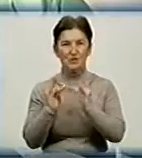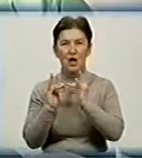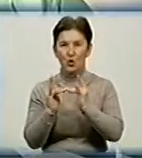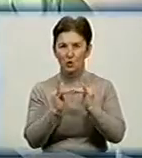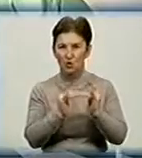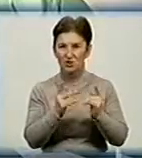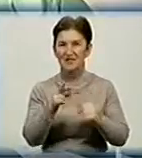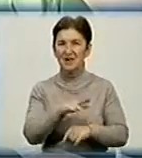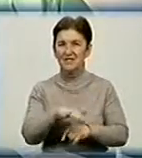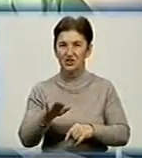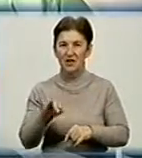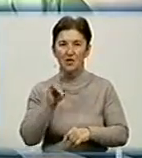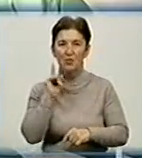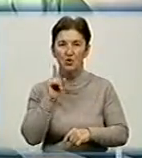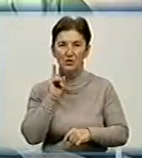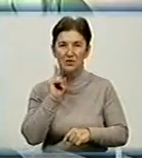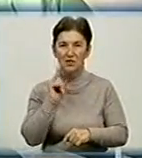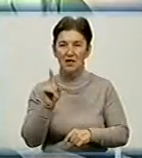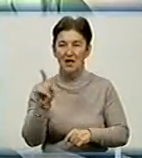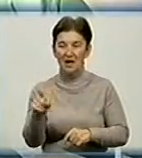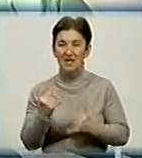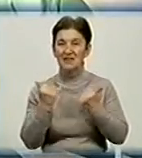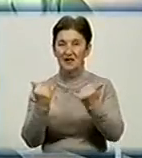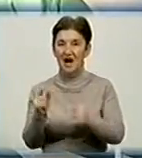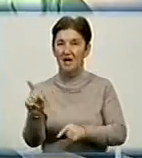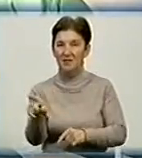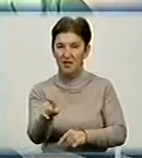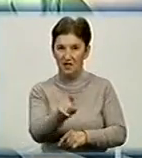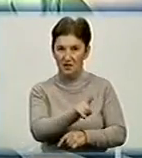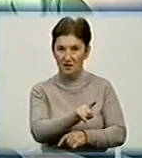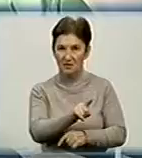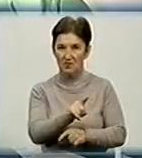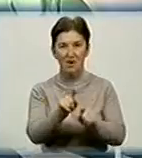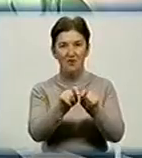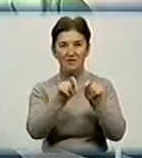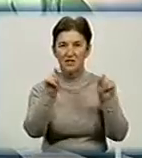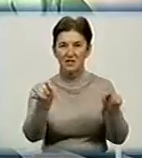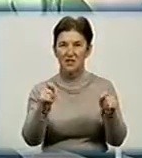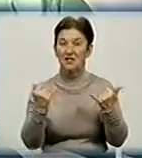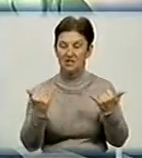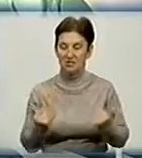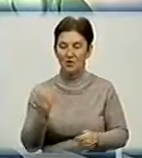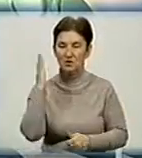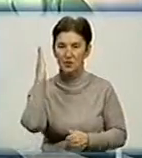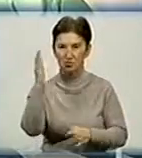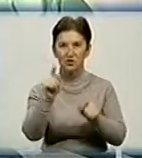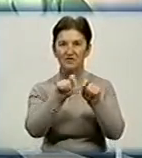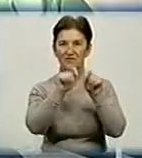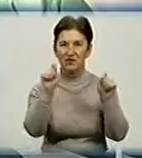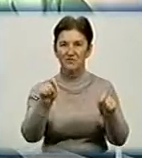саме для дітей і молоді. от саме для них ми відкрили, от сьогодні буде відкриття цього